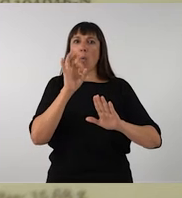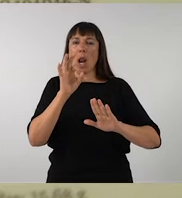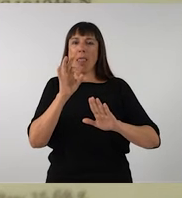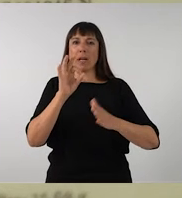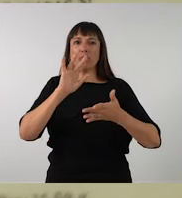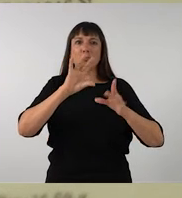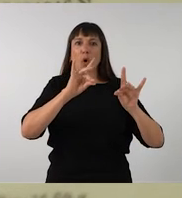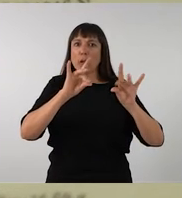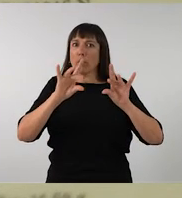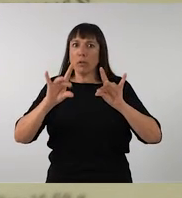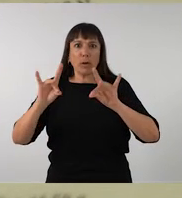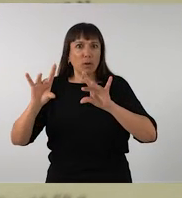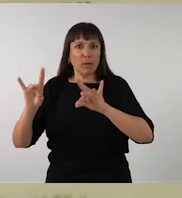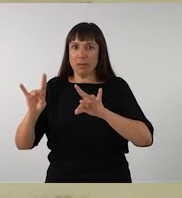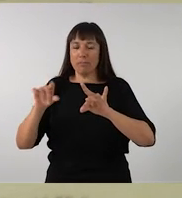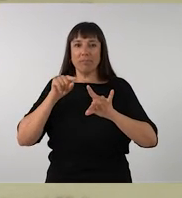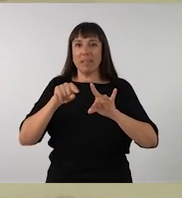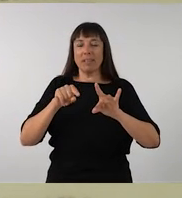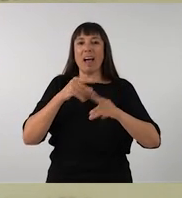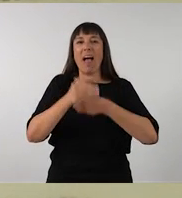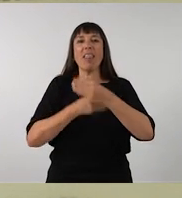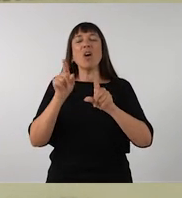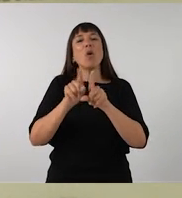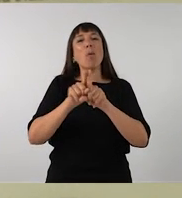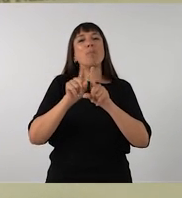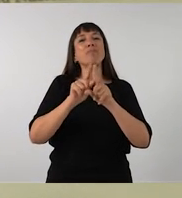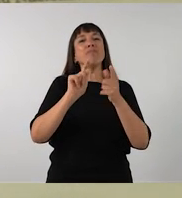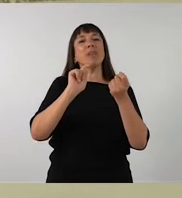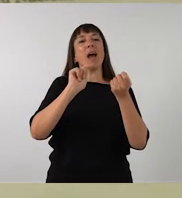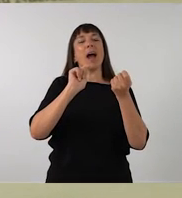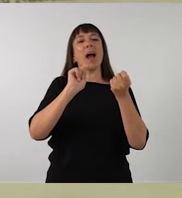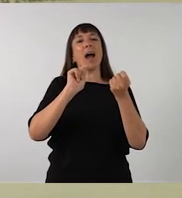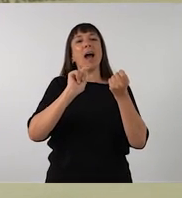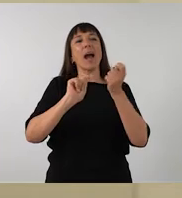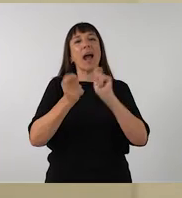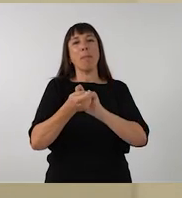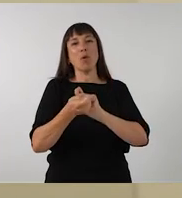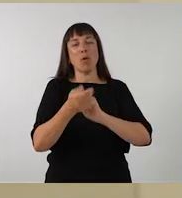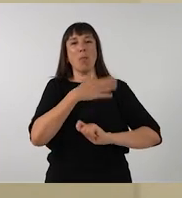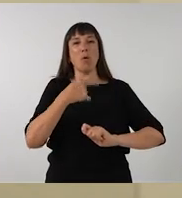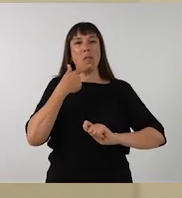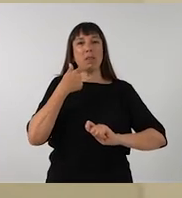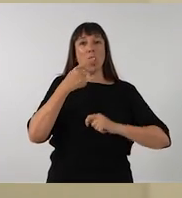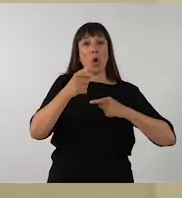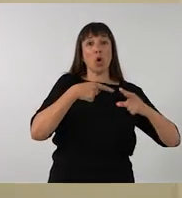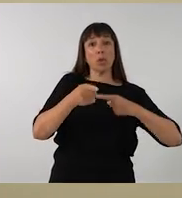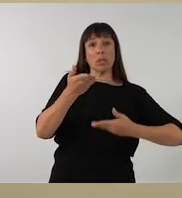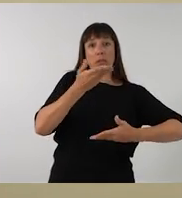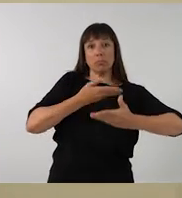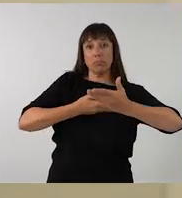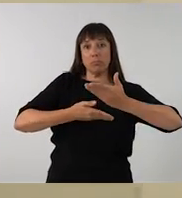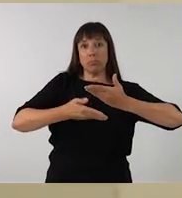van de mà en mà i són el que fan que les propietats canviïn, que intercanviem